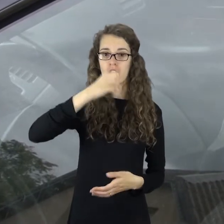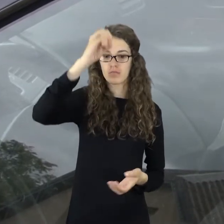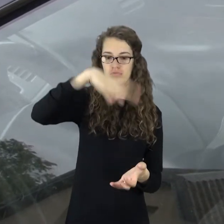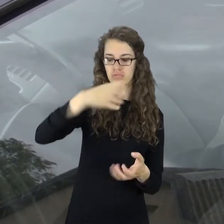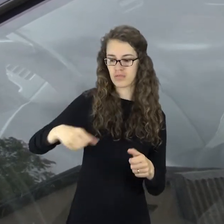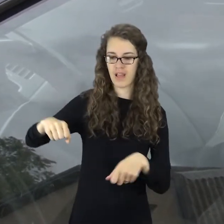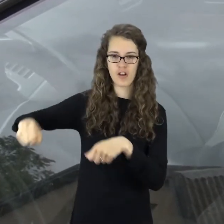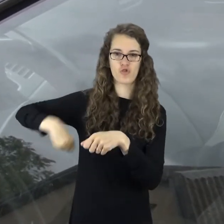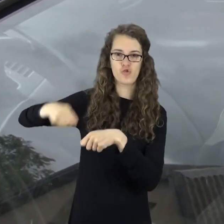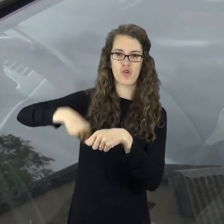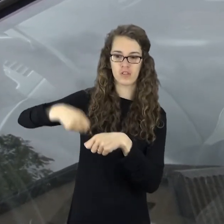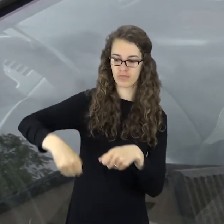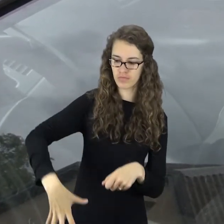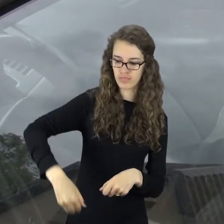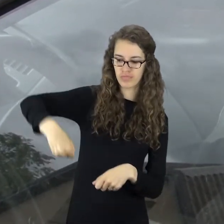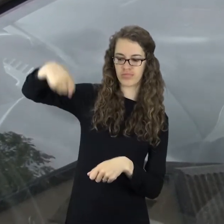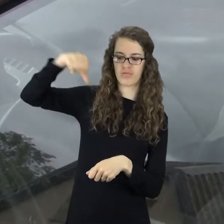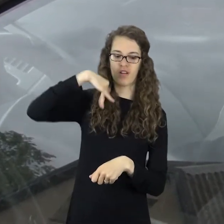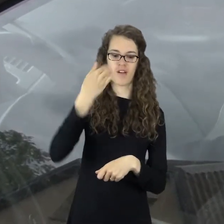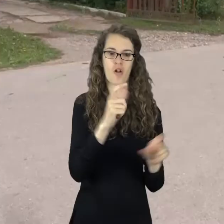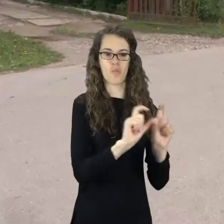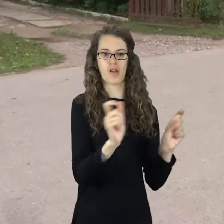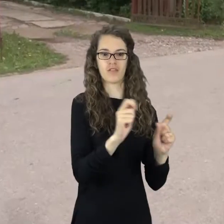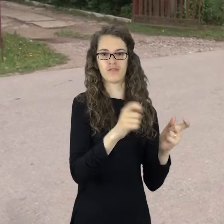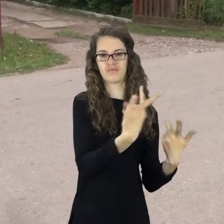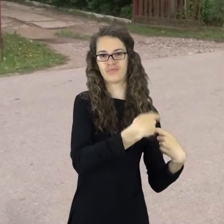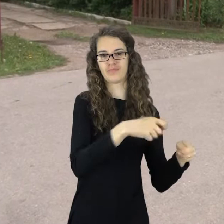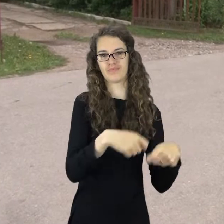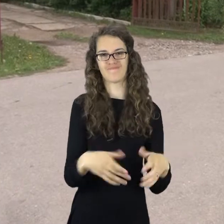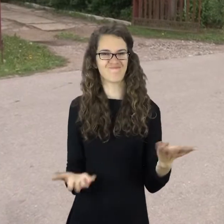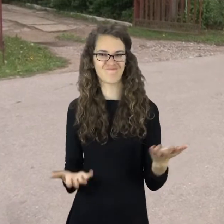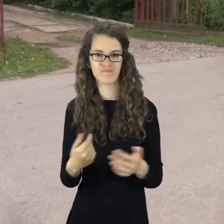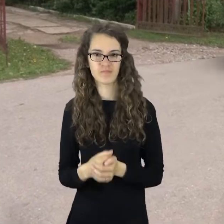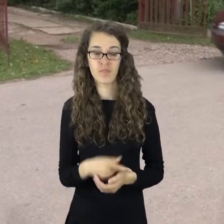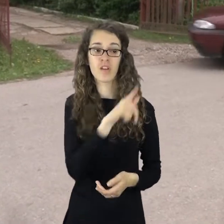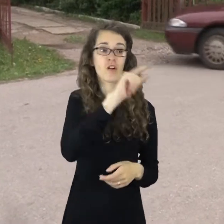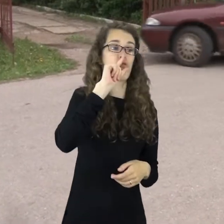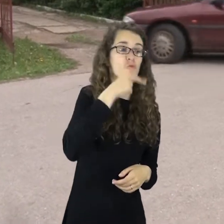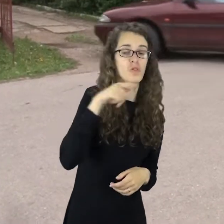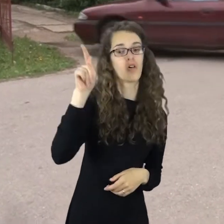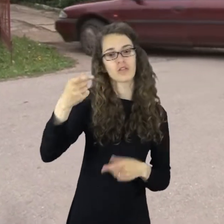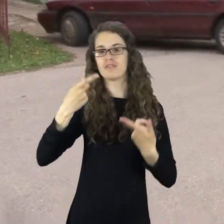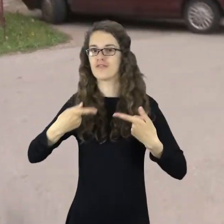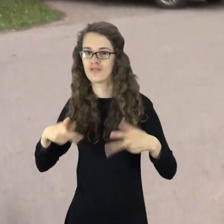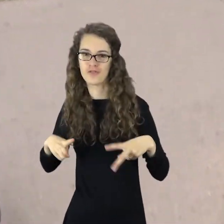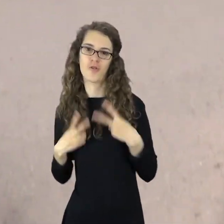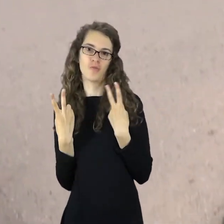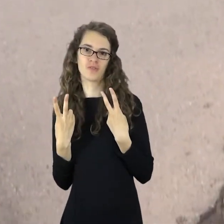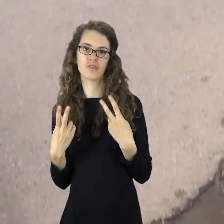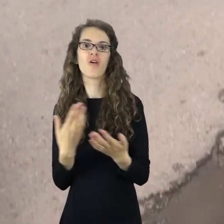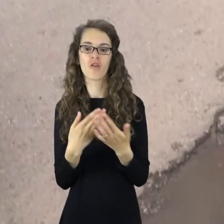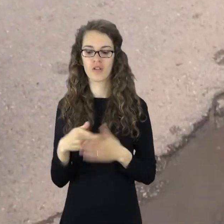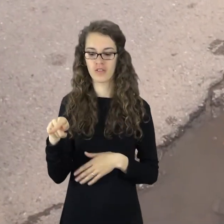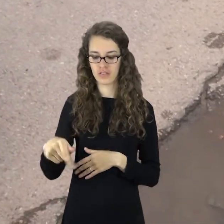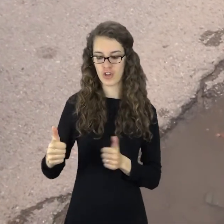iššūnė pasiom ir tų pati targavai parduotuviai. Visgi, kol vieni liūdį, kiti trina rankomis. Lydos gatvės